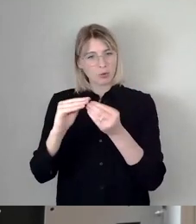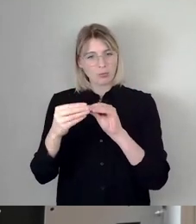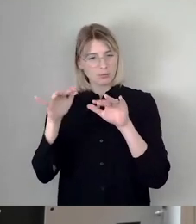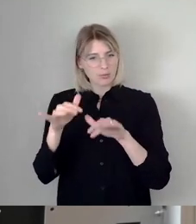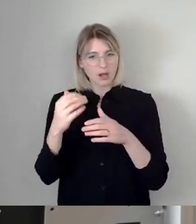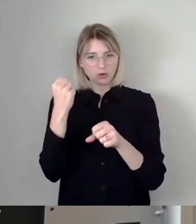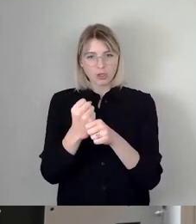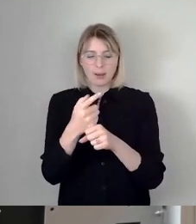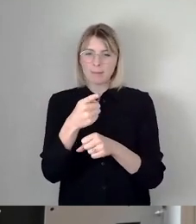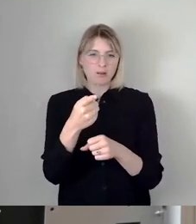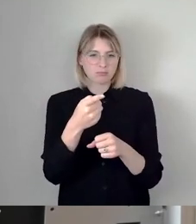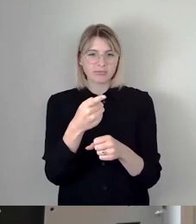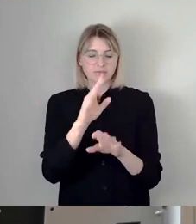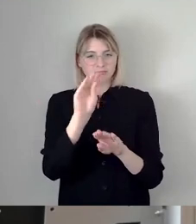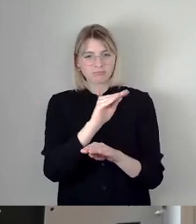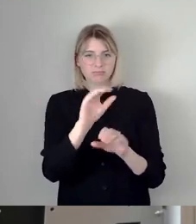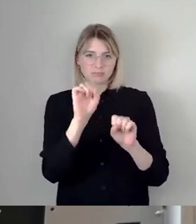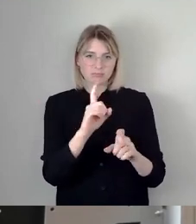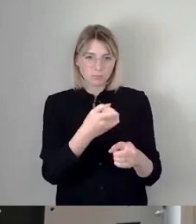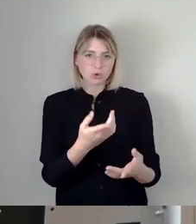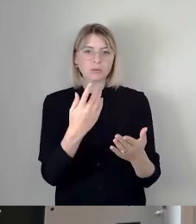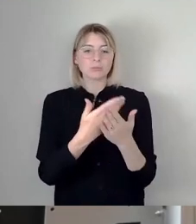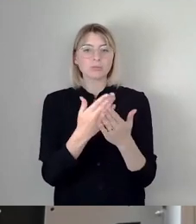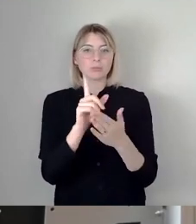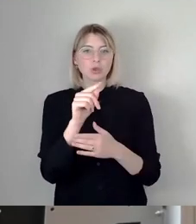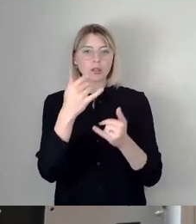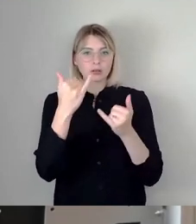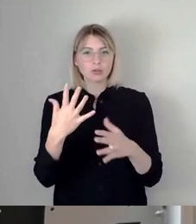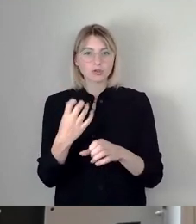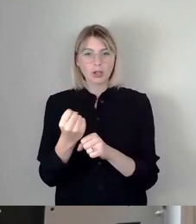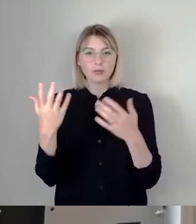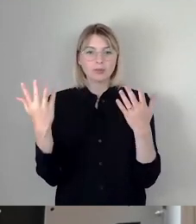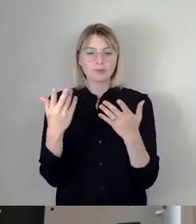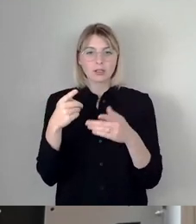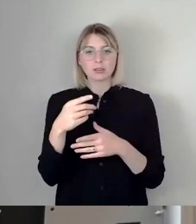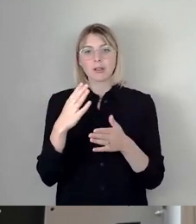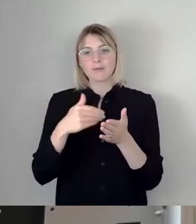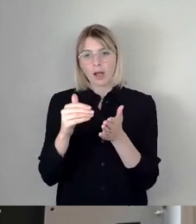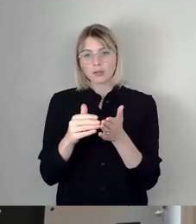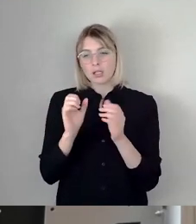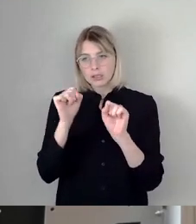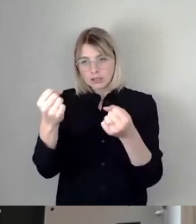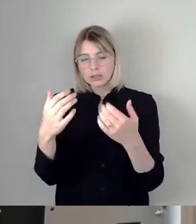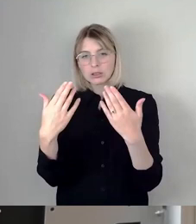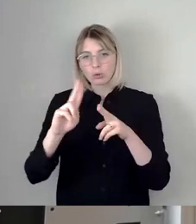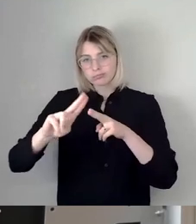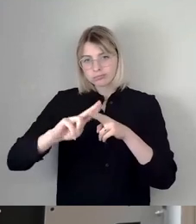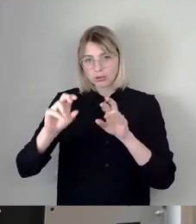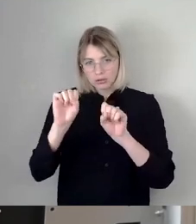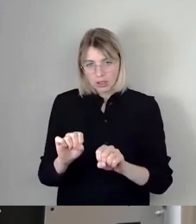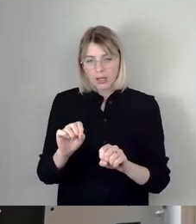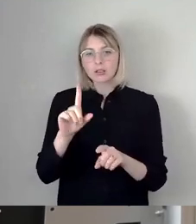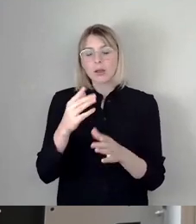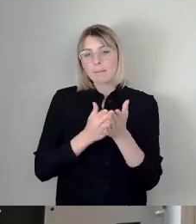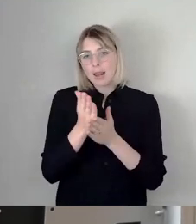Wir haben es geschafft, jetzt die Weichen Richtung Sanierung zu stellen. Die Planung gibt es bereits seit